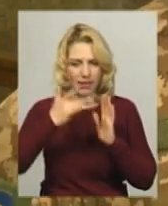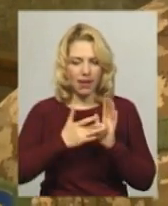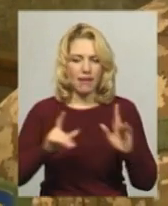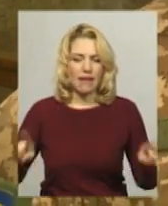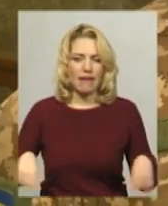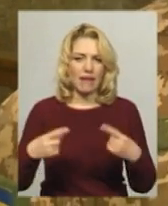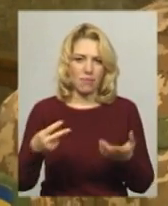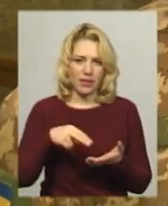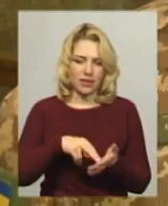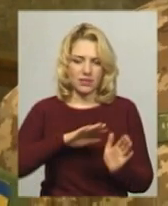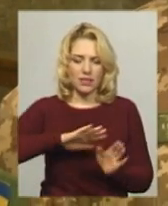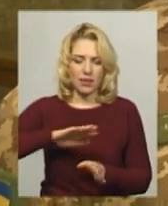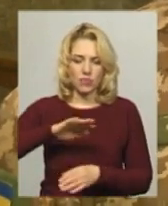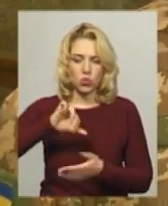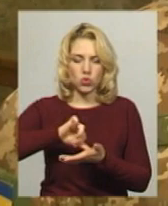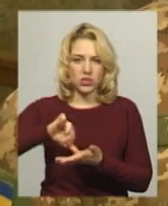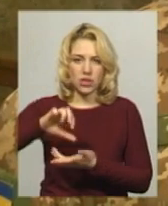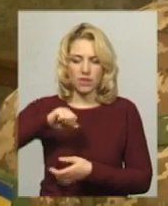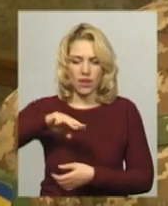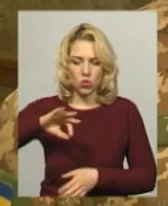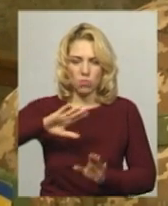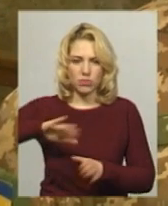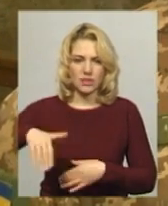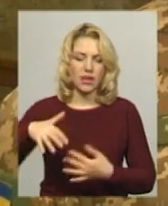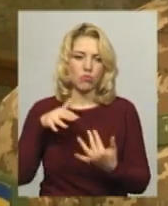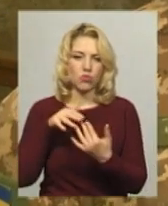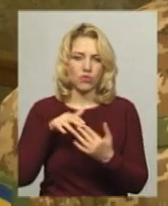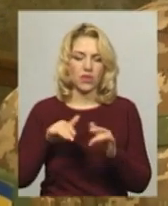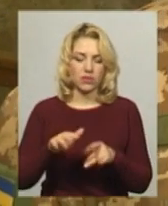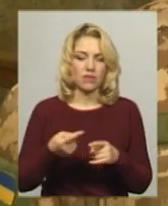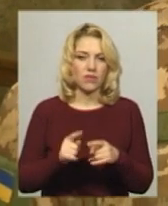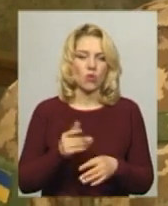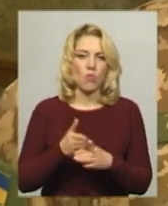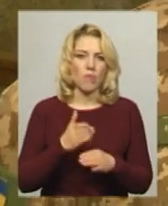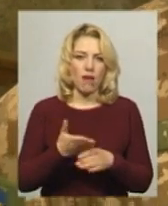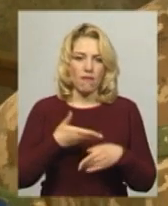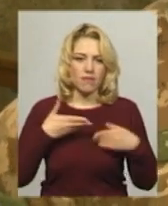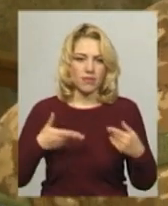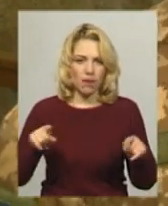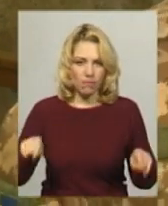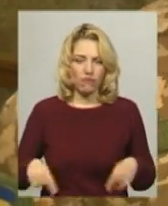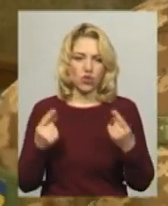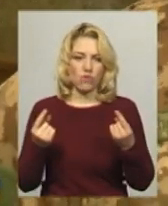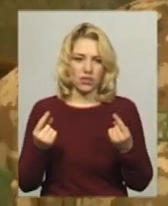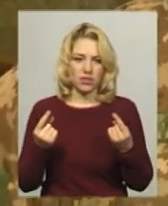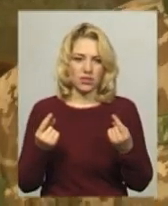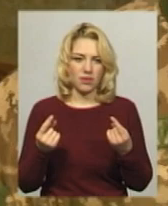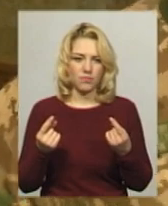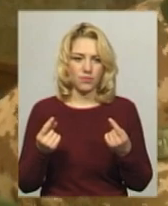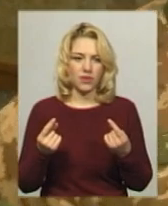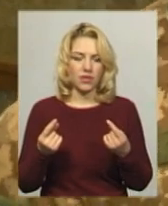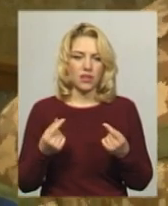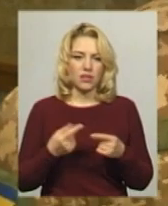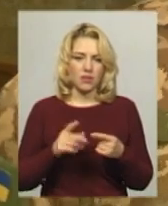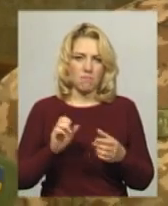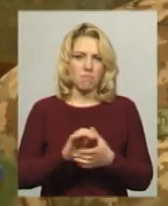після бойових дій. І справедливий, так, він допомагає нам відновитися, війти в мерну